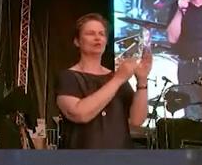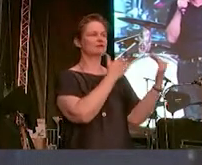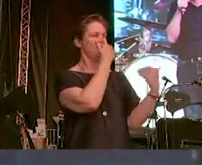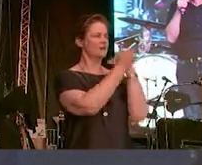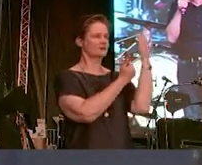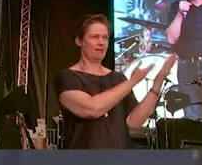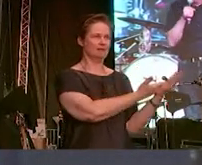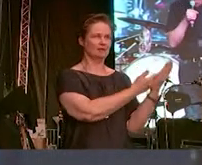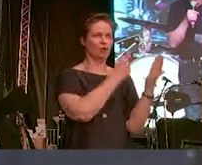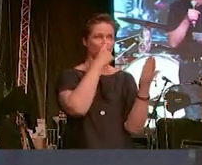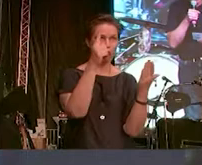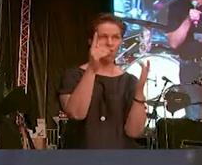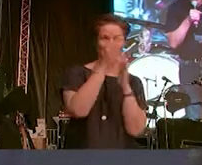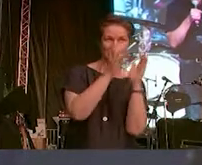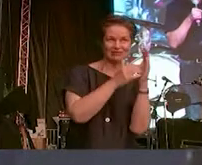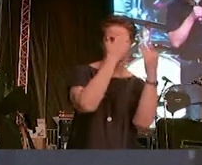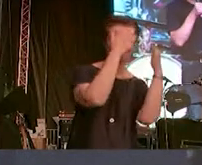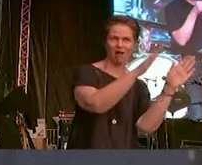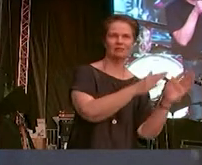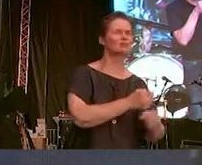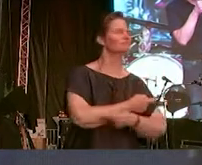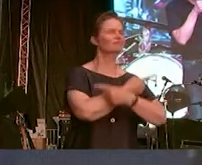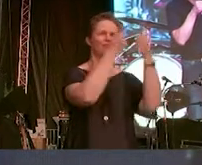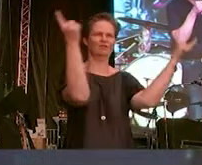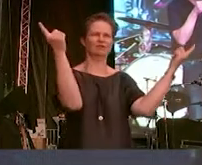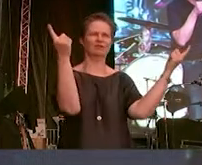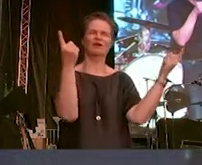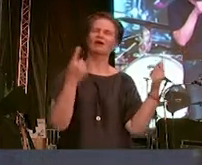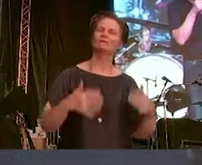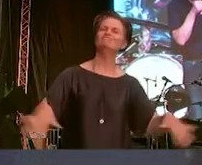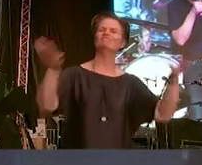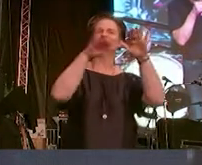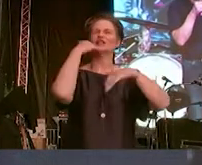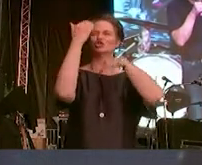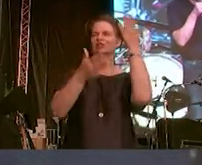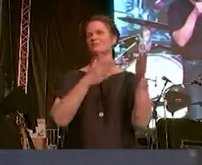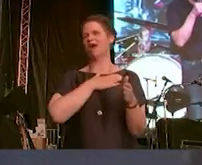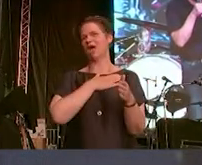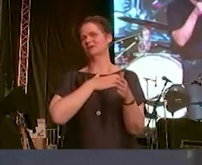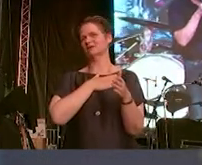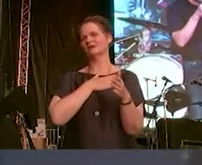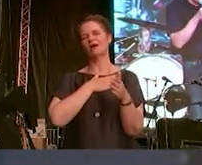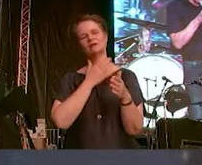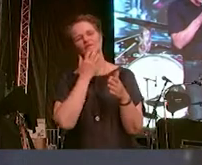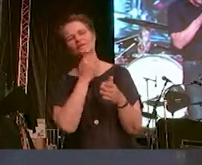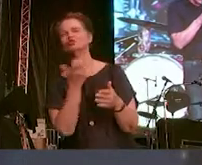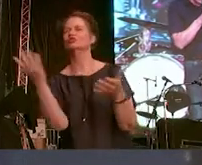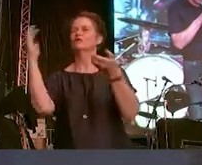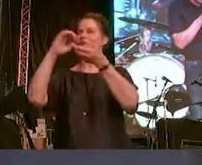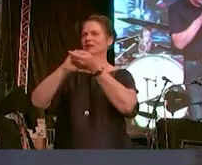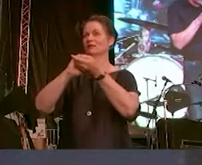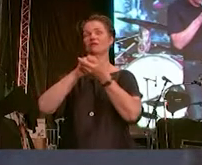Christinnen und Christen bekannt ist. Eine Geschichte über Barmherzigkeit, das verbindet viele